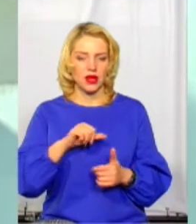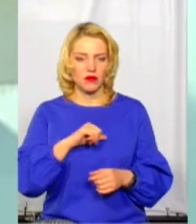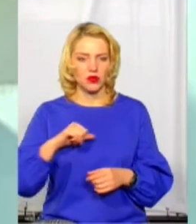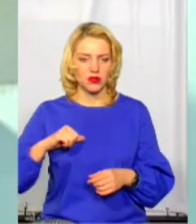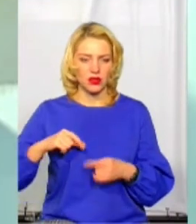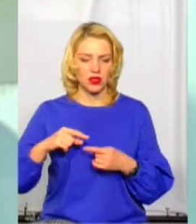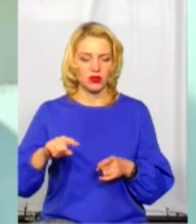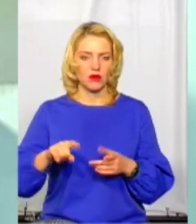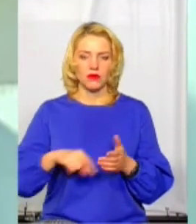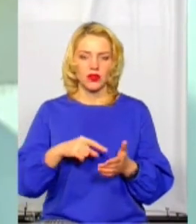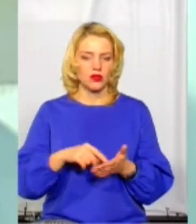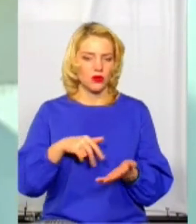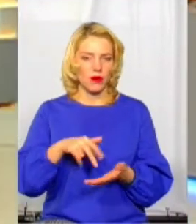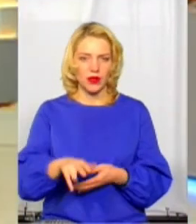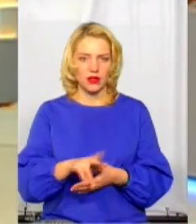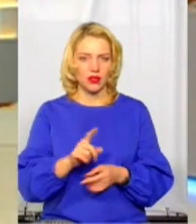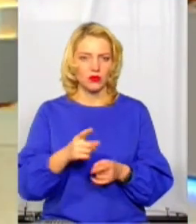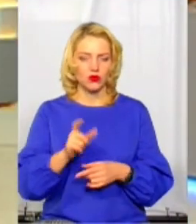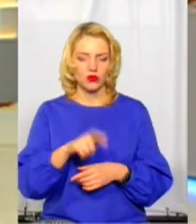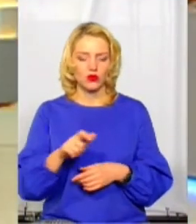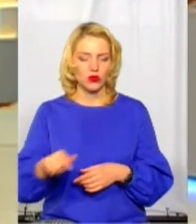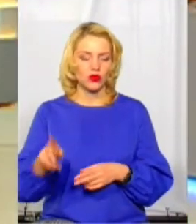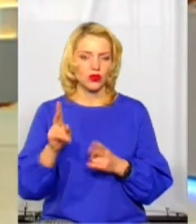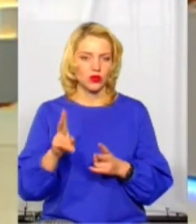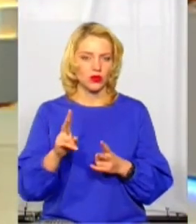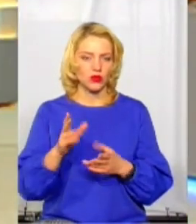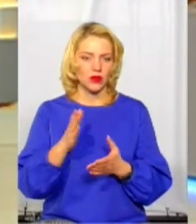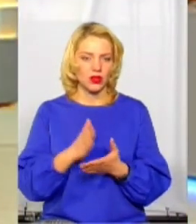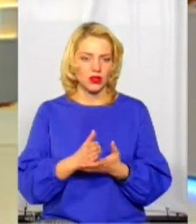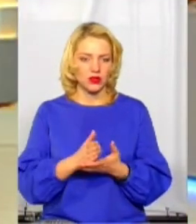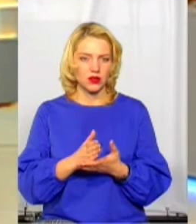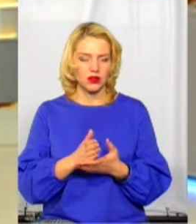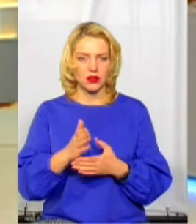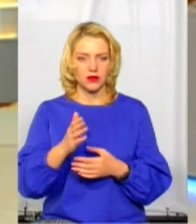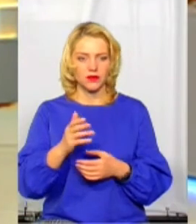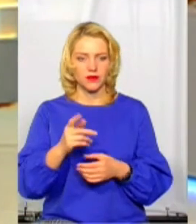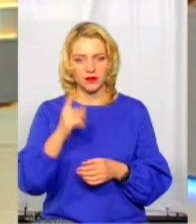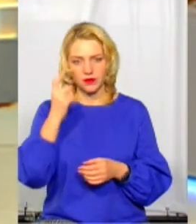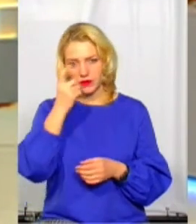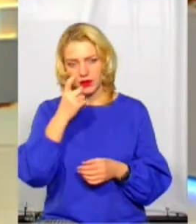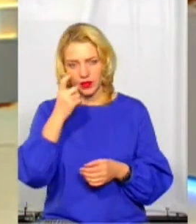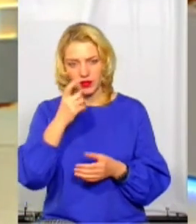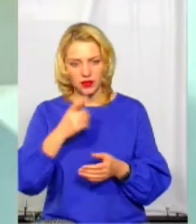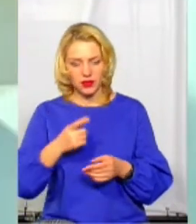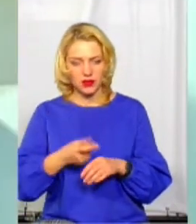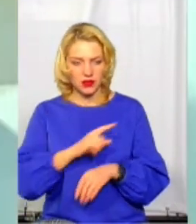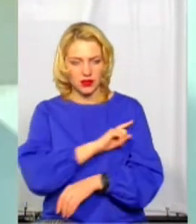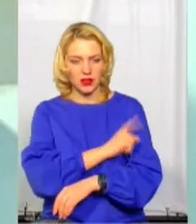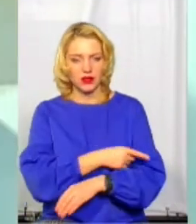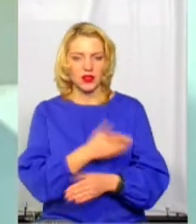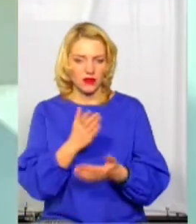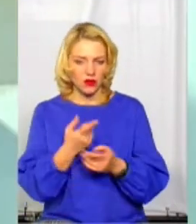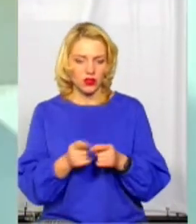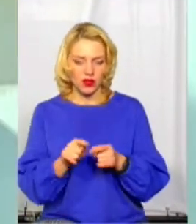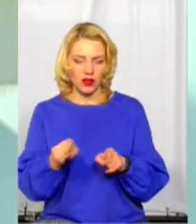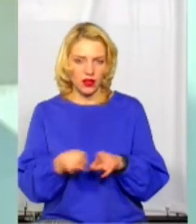містом не пересуватися, оскільки саме люди, які мають певну дозу високого алкогольного спійнення, є, на жаль, жертвами